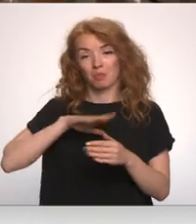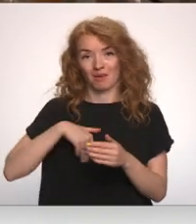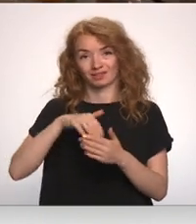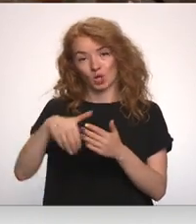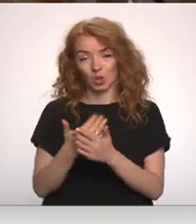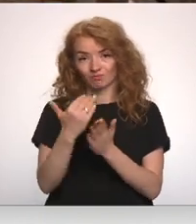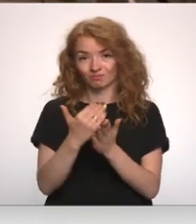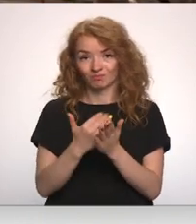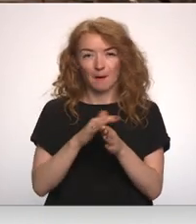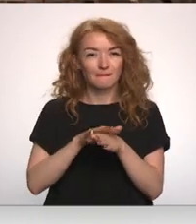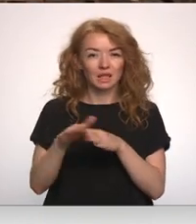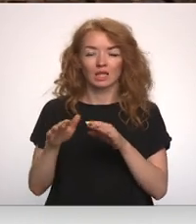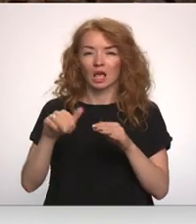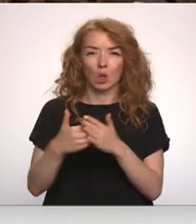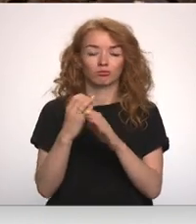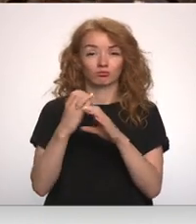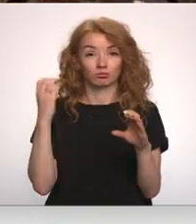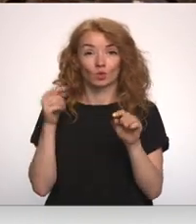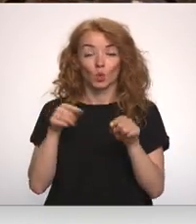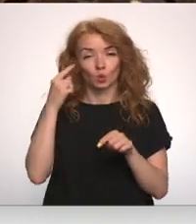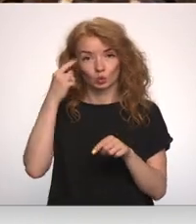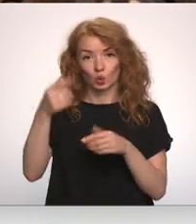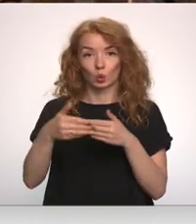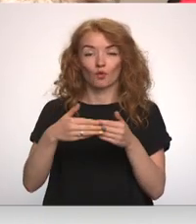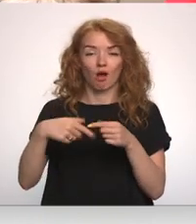prasībām, pilnībā aprīkotie autobusi būšot, zināms, tuvākajā laikā.